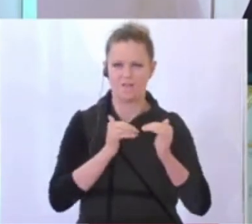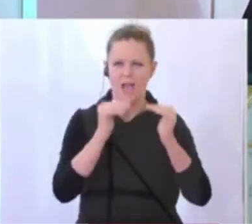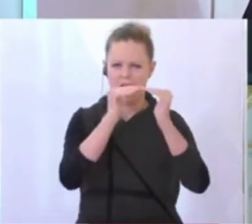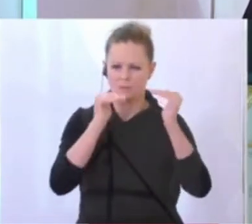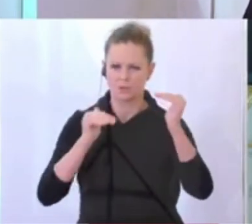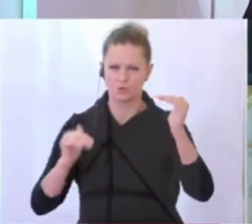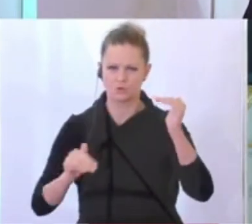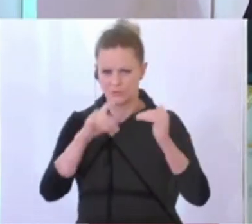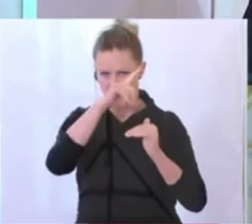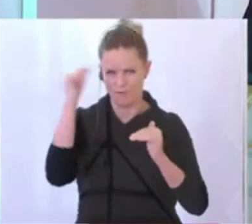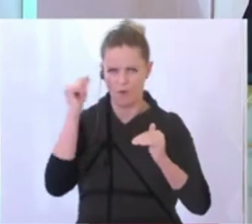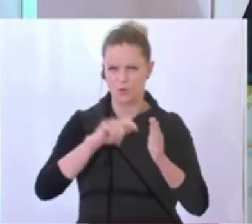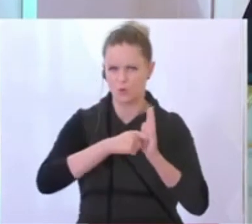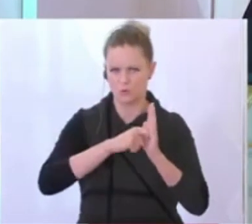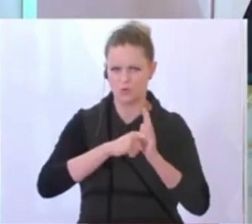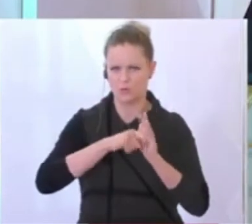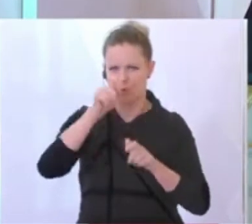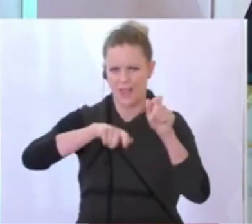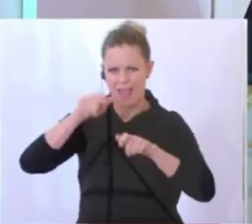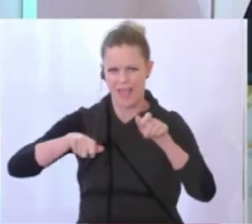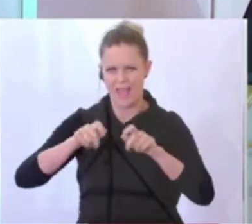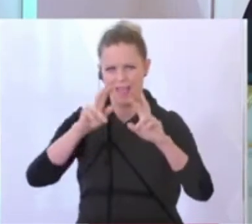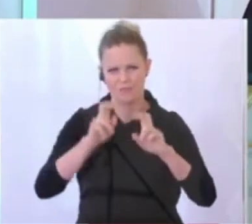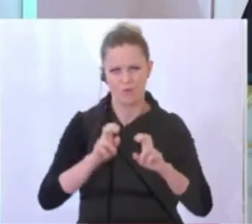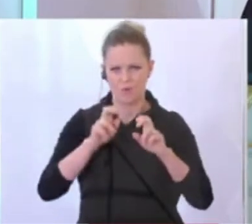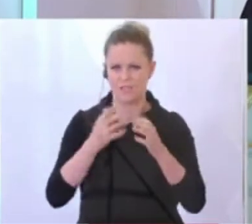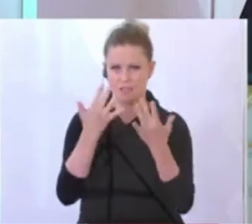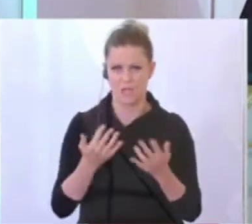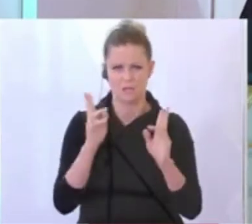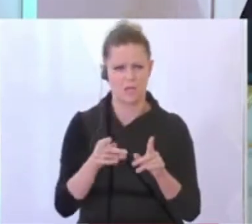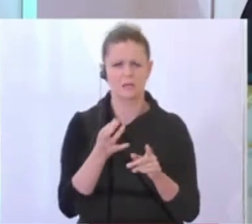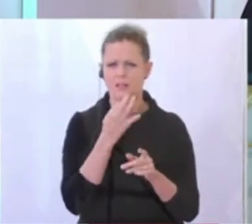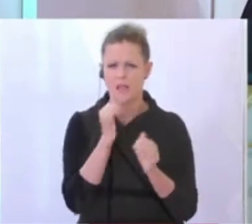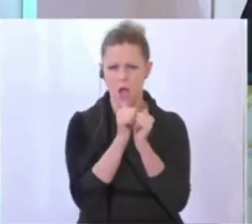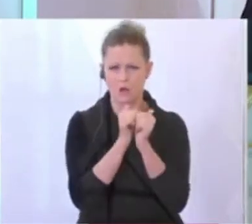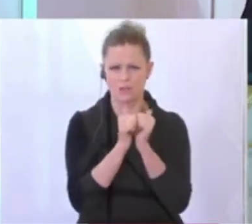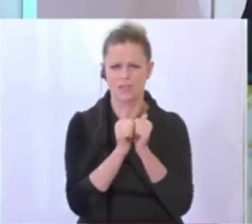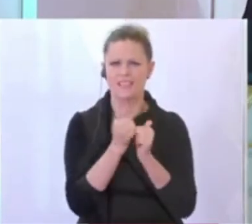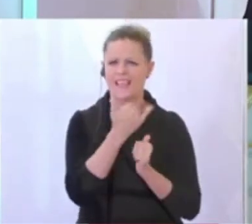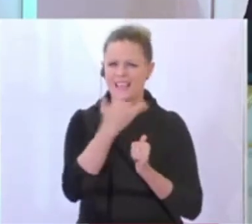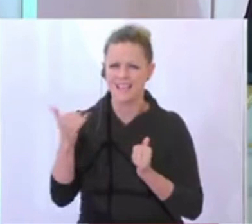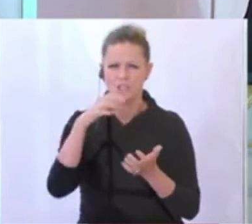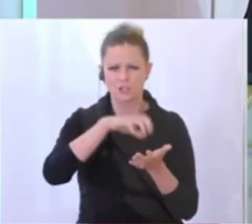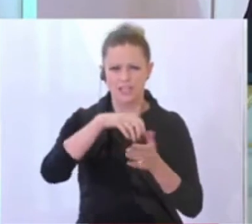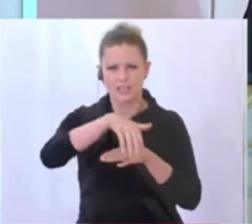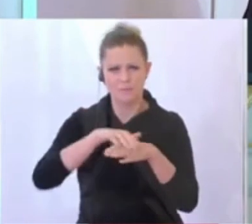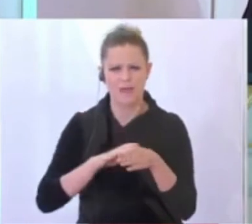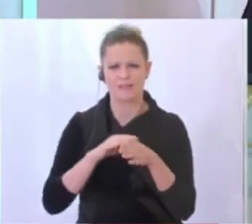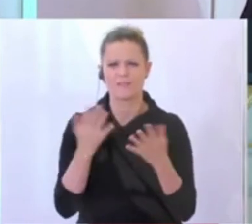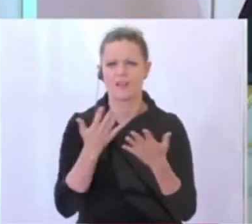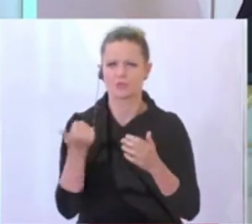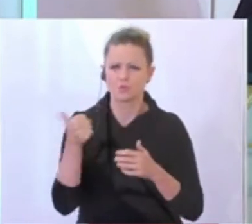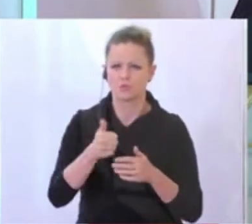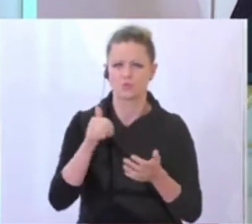Bevölkerungsschlüssel und der Einwohnerzahl. Und daraus lässt sich sehr genau errechnen, wie viel jede Stadt, jede Gemeinde auch an